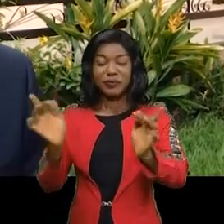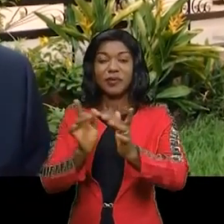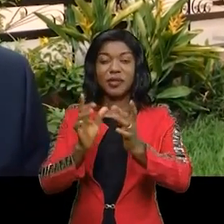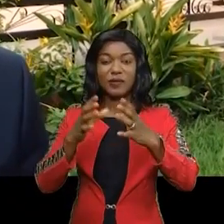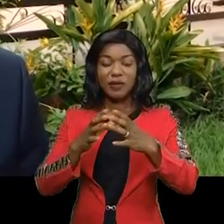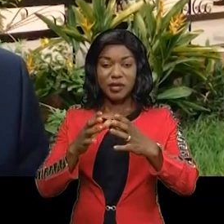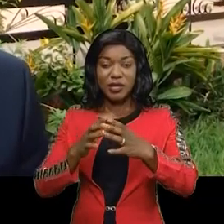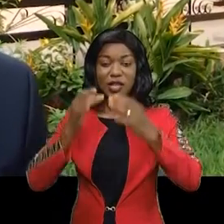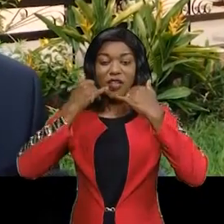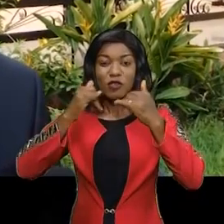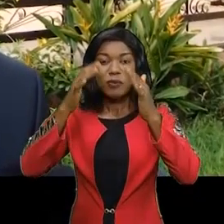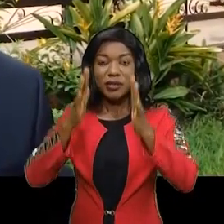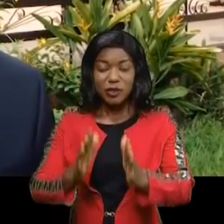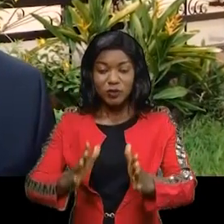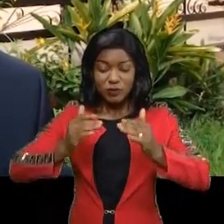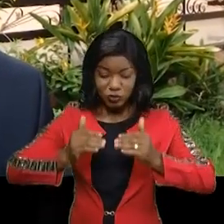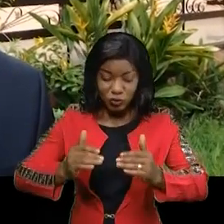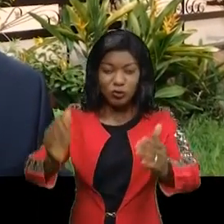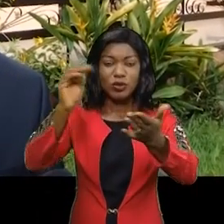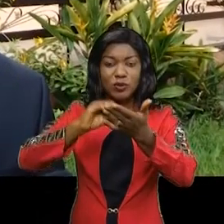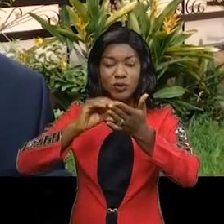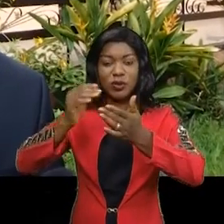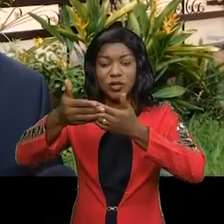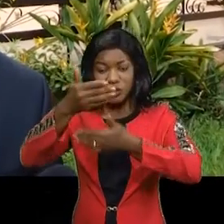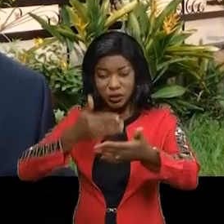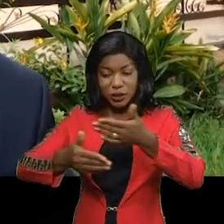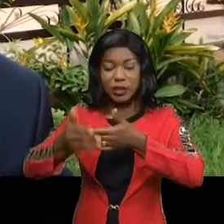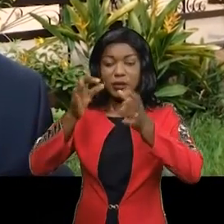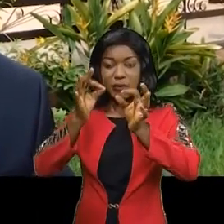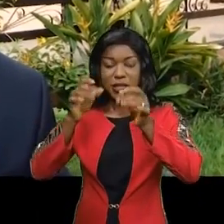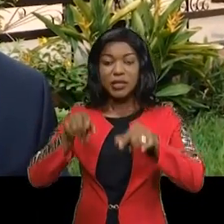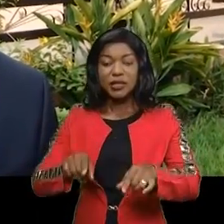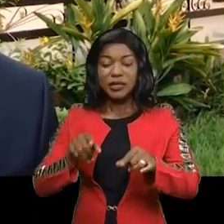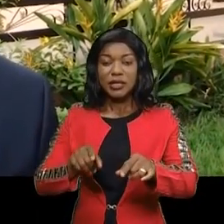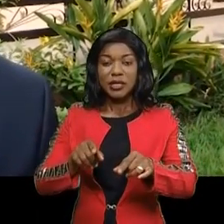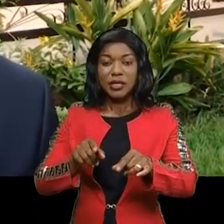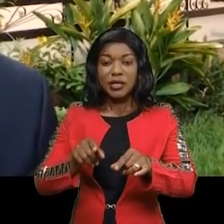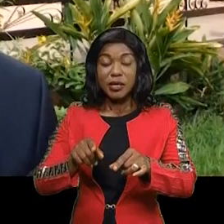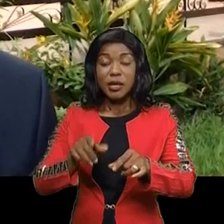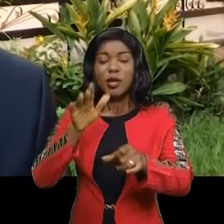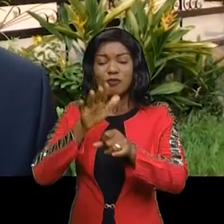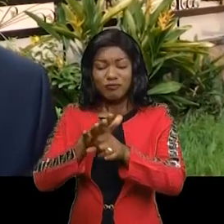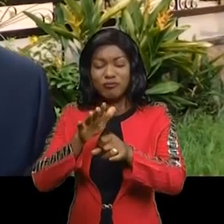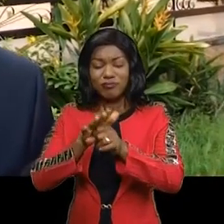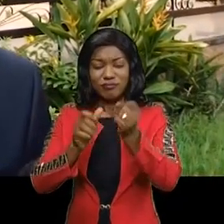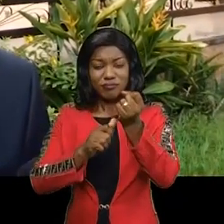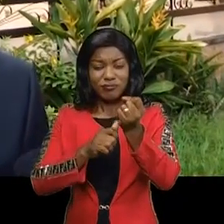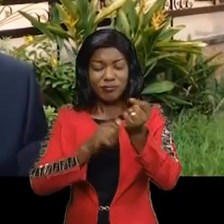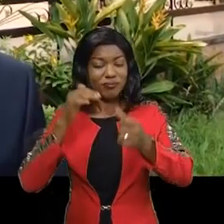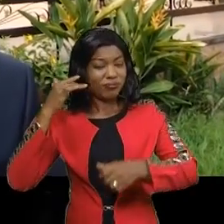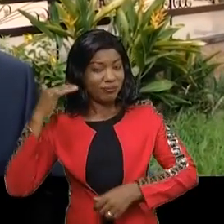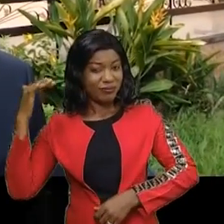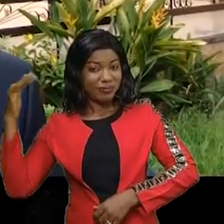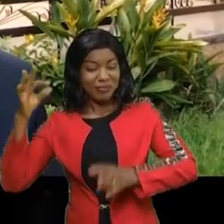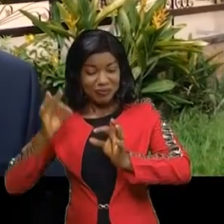avons débuté ces échanges. Et ici, effectivement, c'est vrai qu'il y a beaucoup de spéculation, mais je voudrais